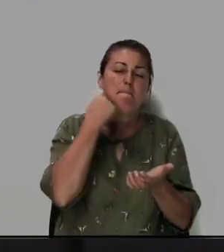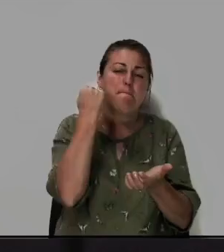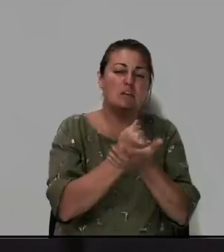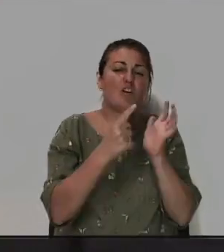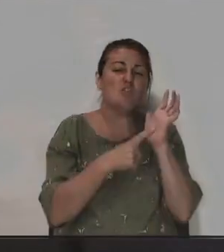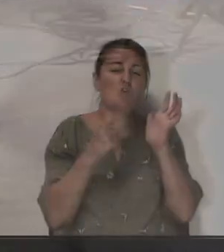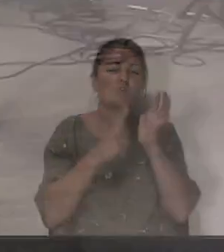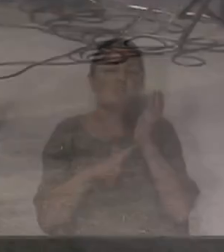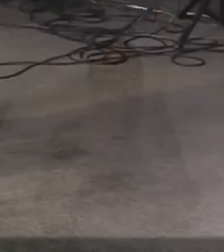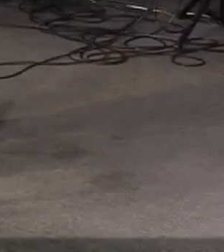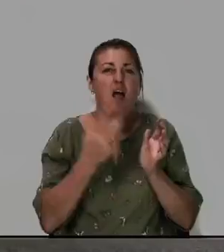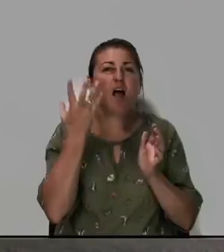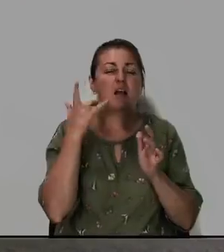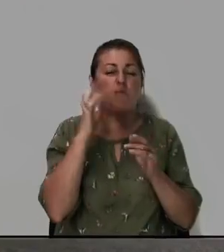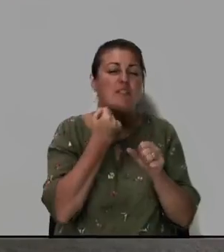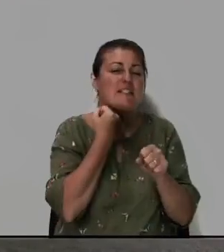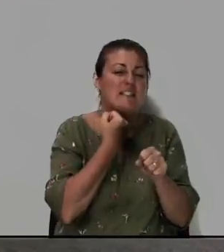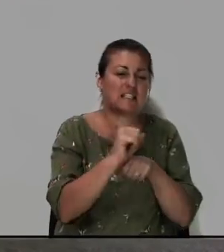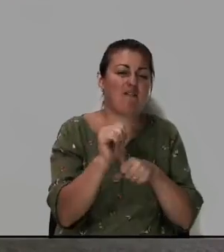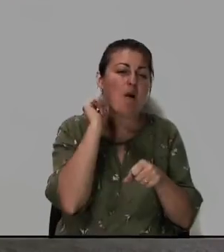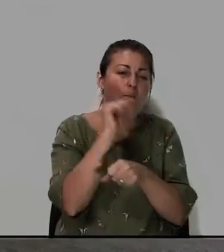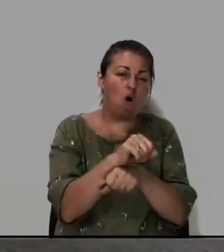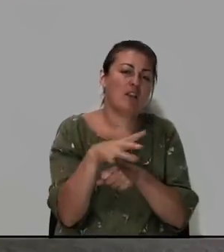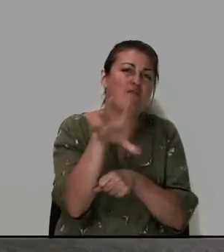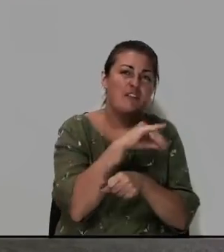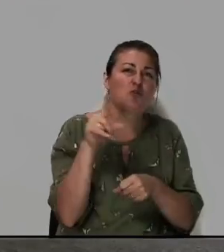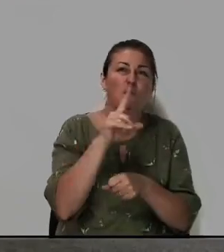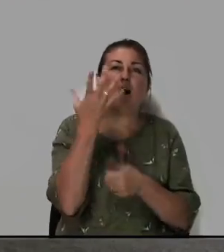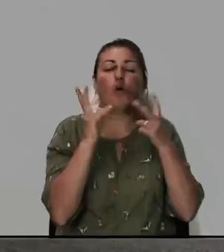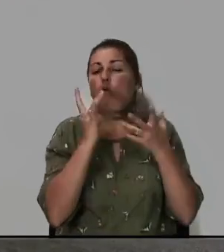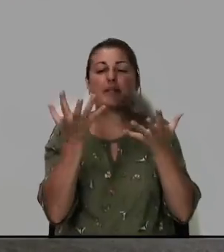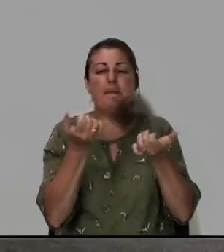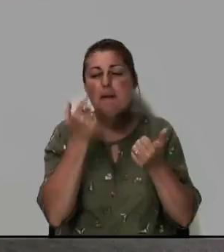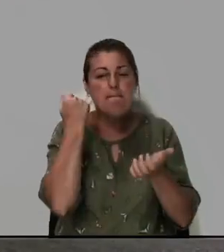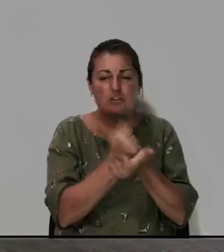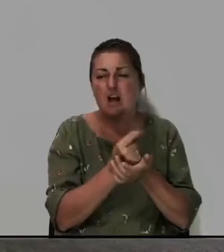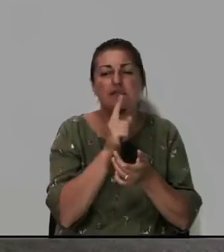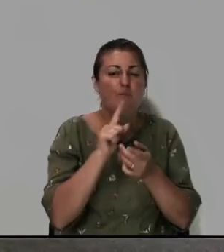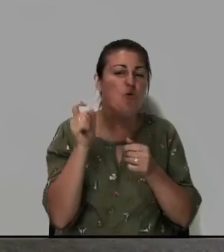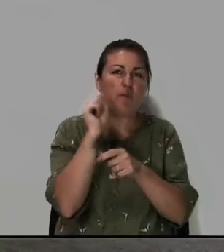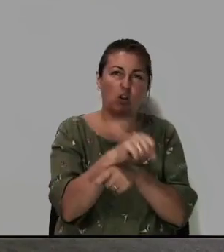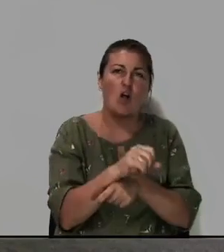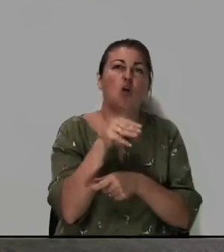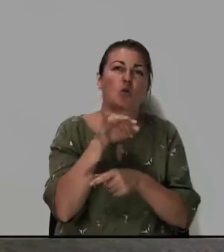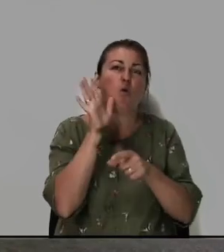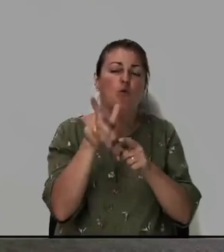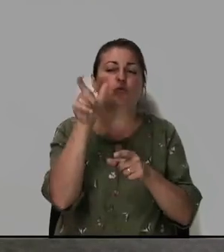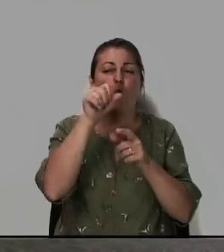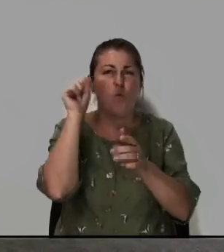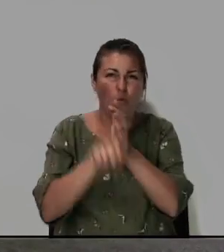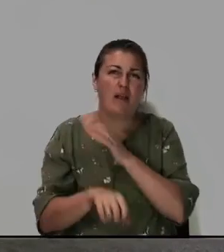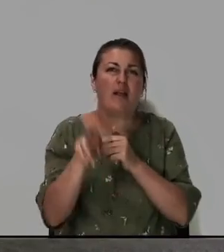когда будут заставлять поклоняться ему все чтобы если кто не примет печать и не будет поклоняться то будет убит